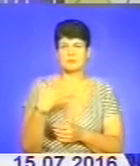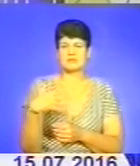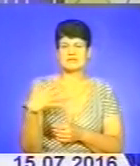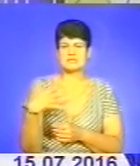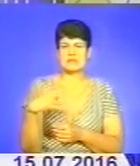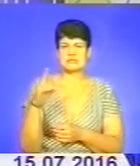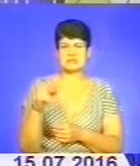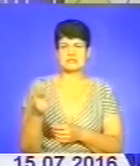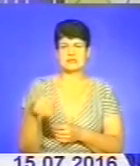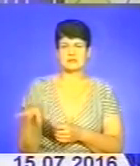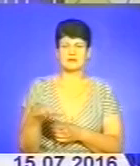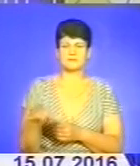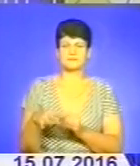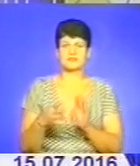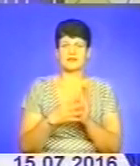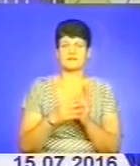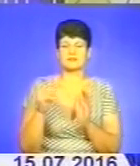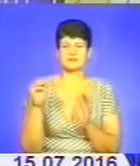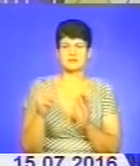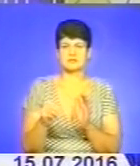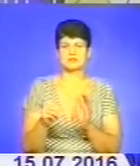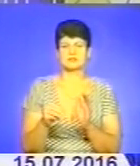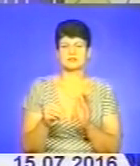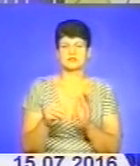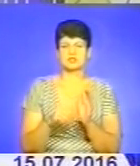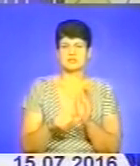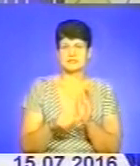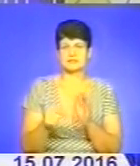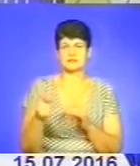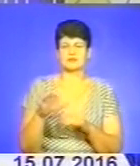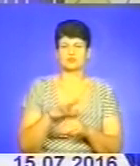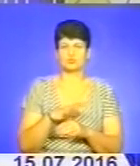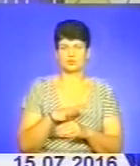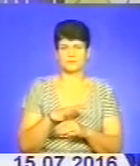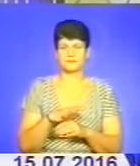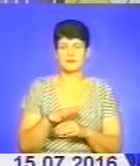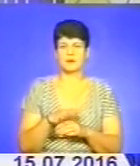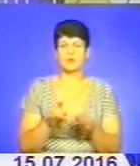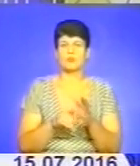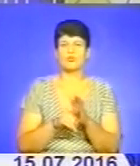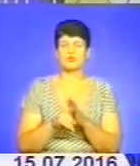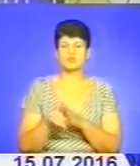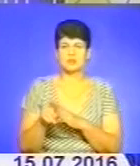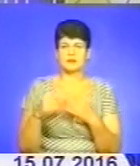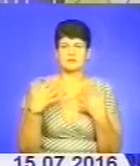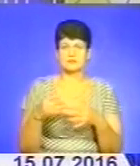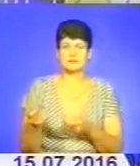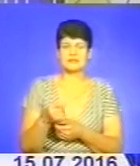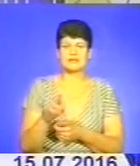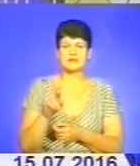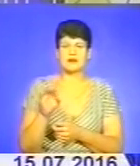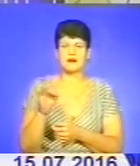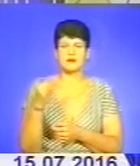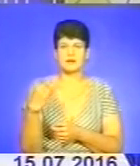з гектара. З 9 тисяч 160 гектарів, що було в нас посіяно. Почали обмолотити вже і ярого ячменю.